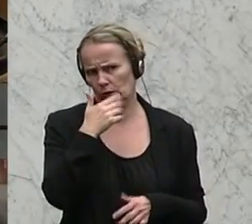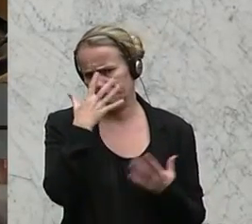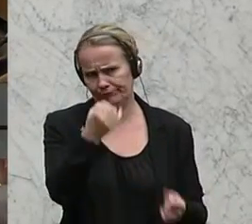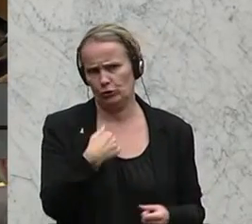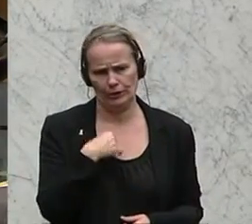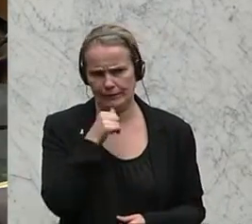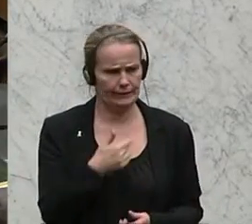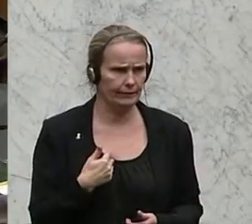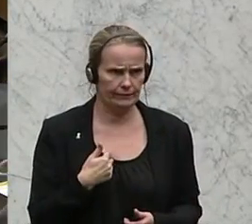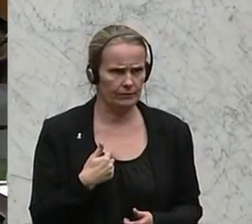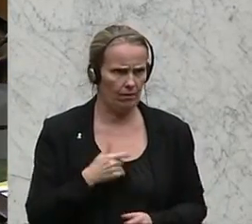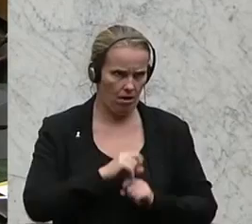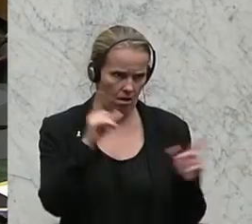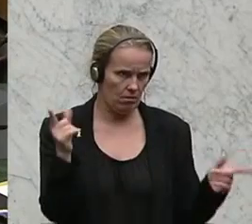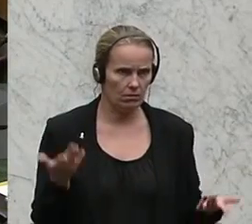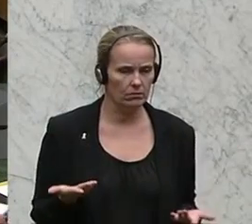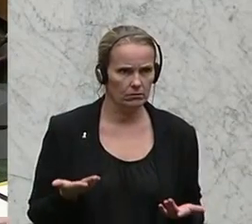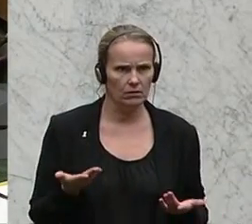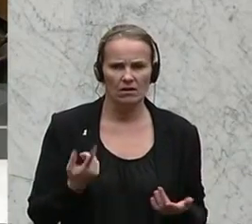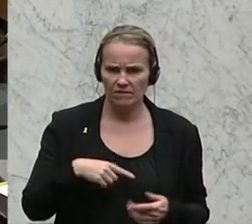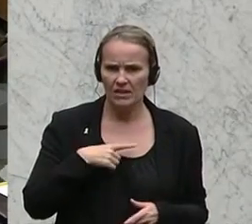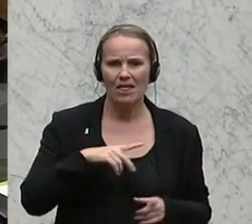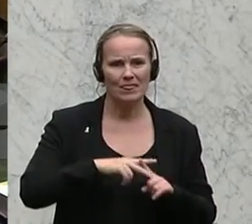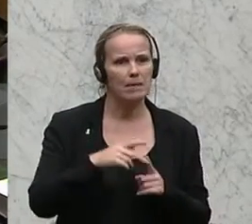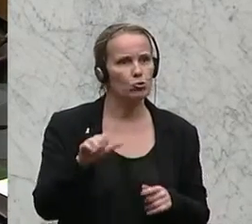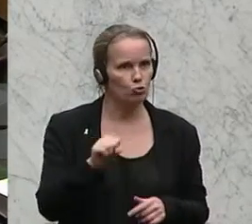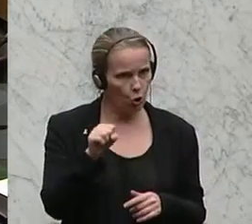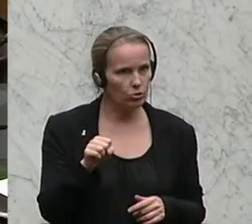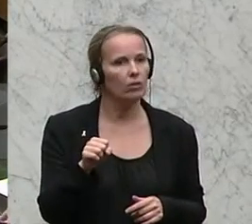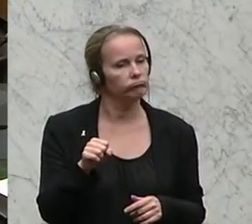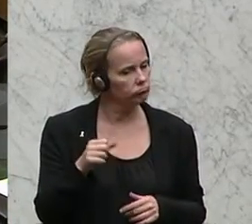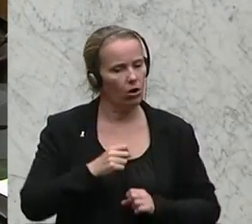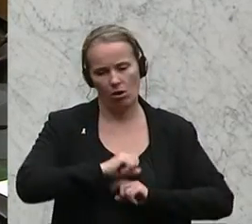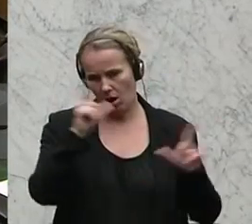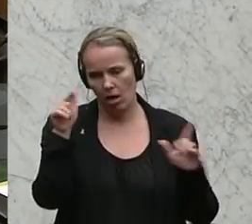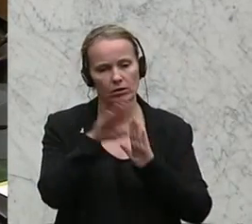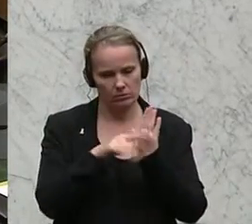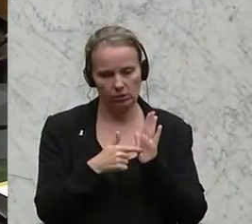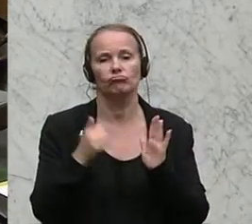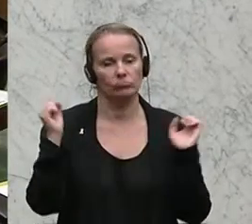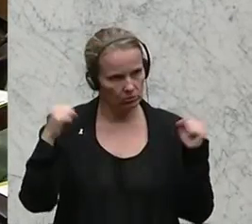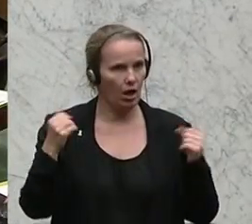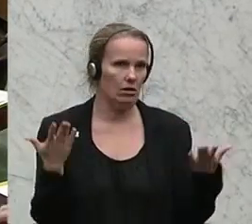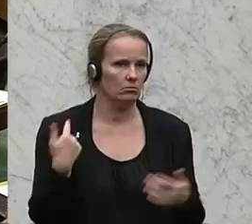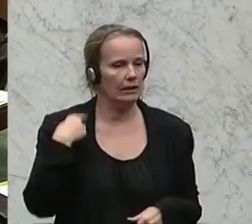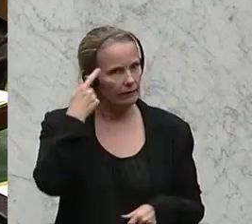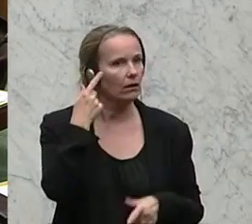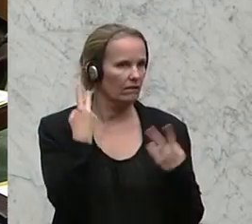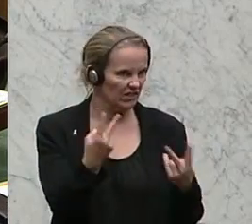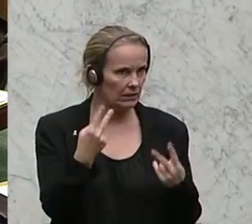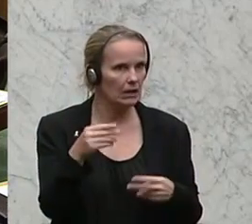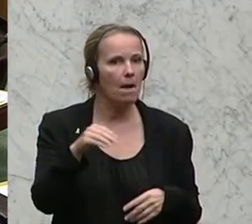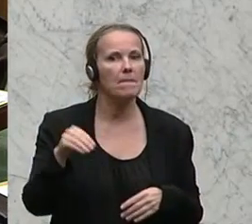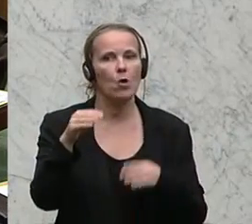muss ich ganz klar sagen. Wir haben, wir vom Team Stronach, wir werden dem Gesetz klar zustimmen. Ich glaube, es ist wichtig, dass